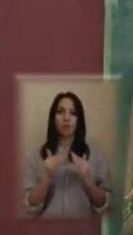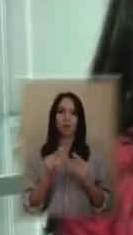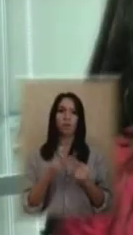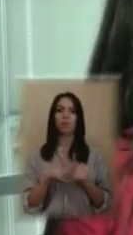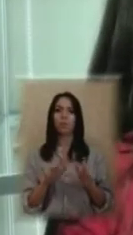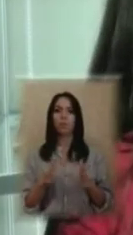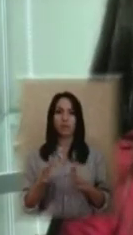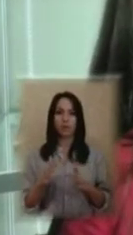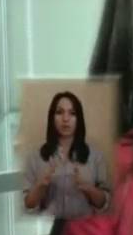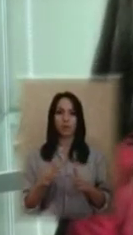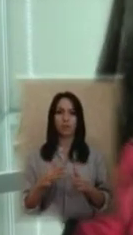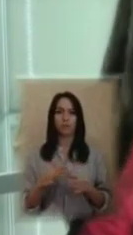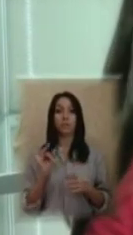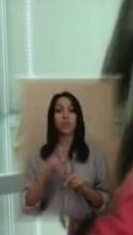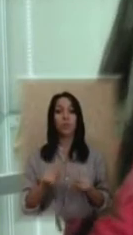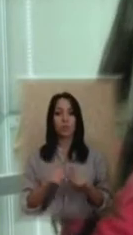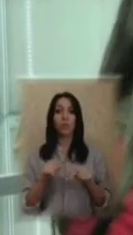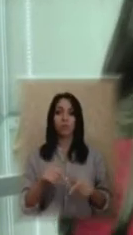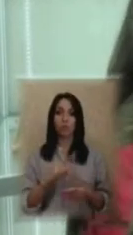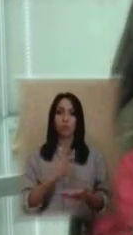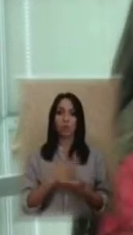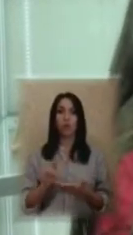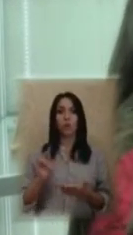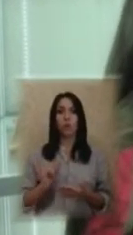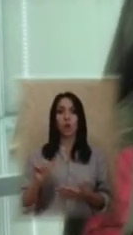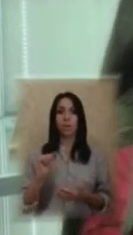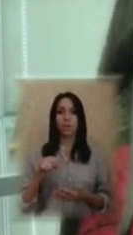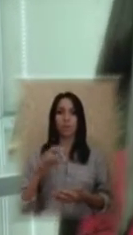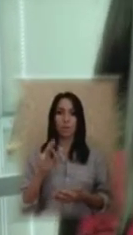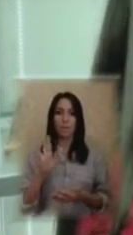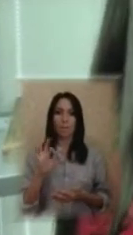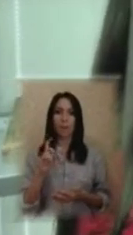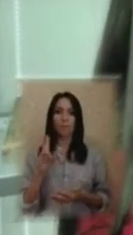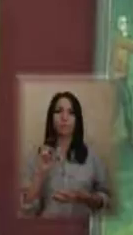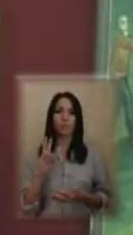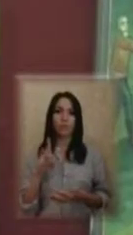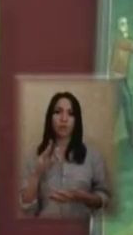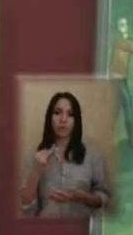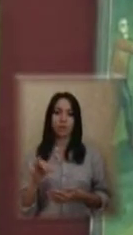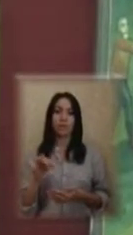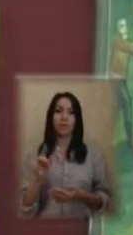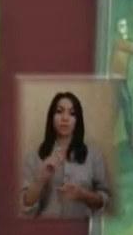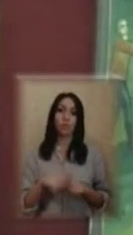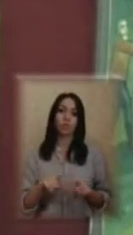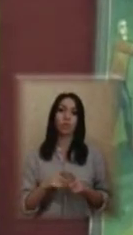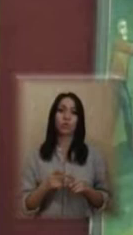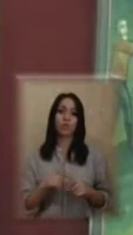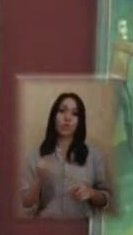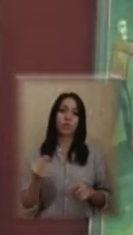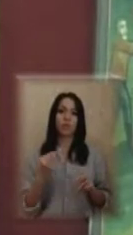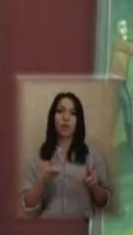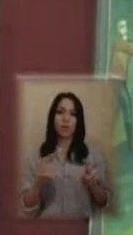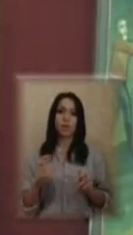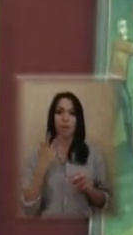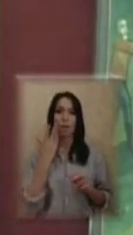побуту. А також тут знаходиться робота Андрій Первозвадний з життєєм, тобто теж така цікава тема, коли ми